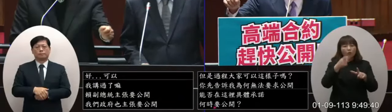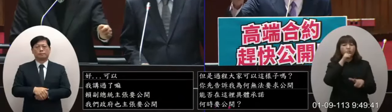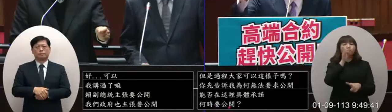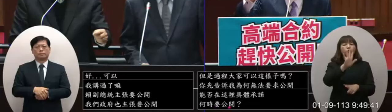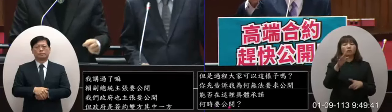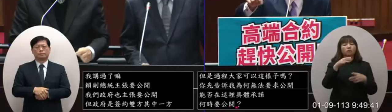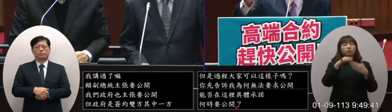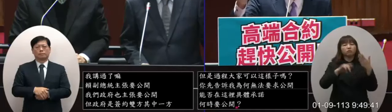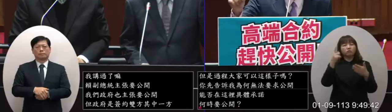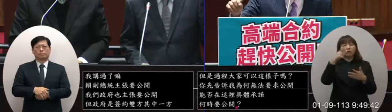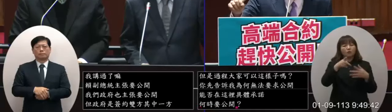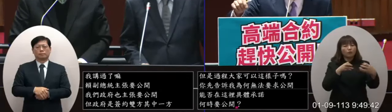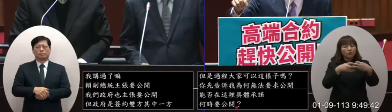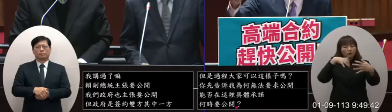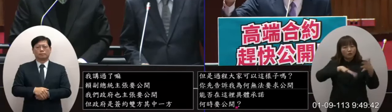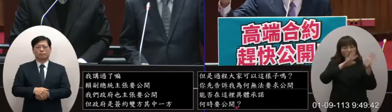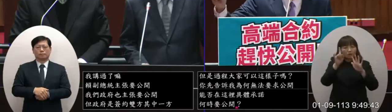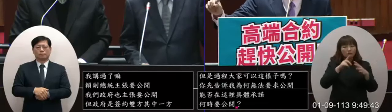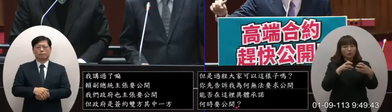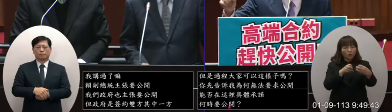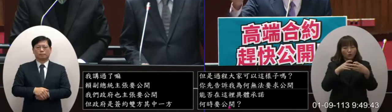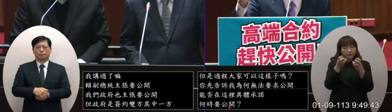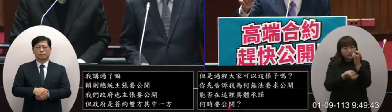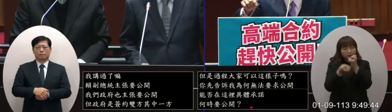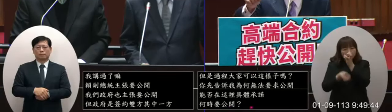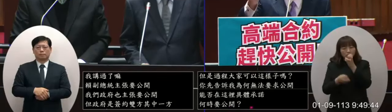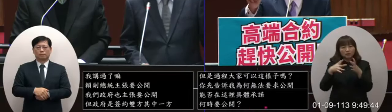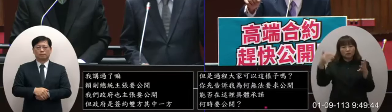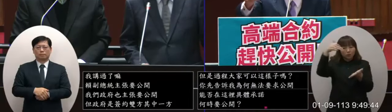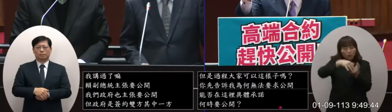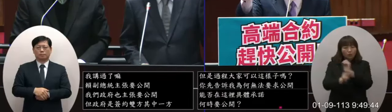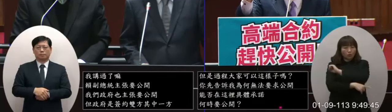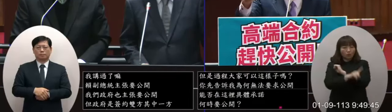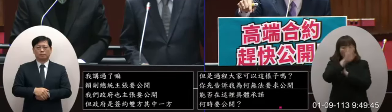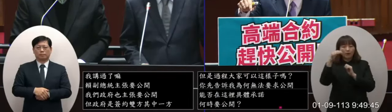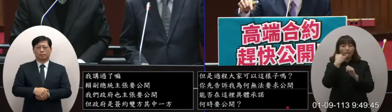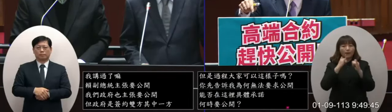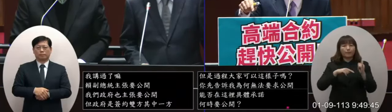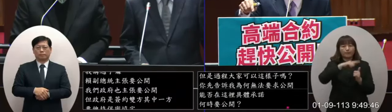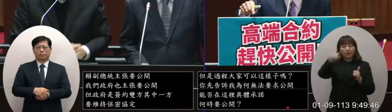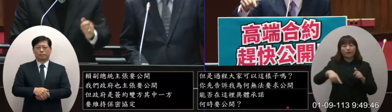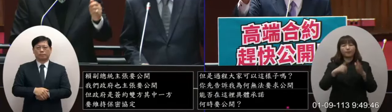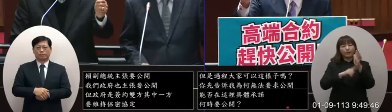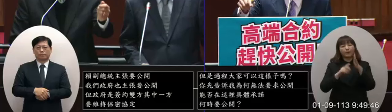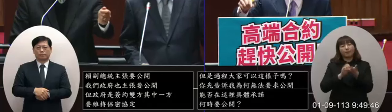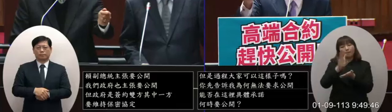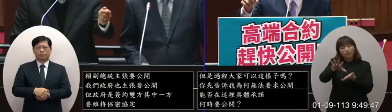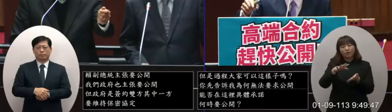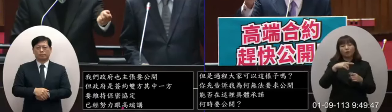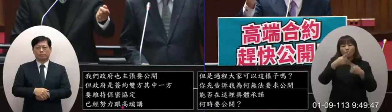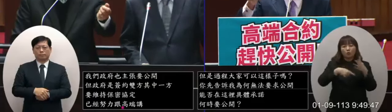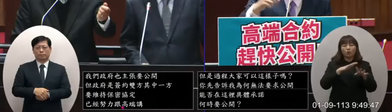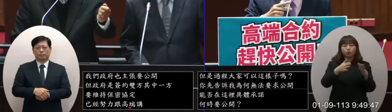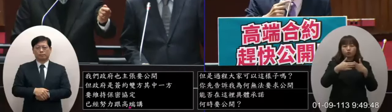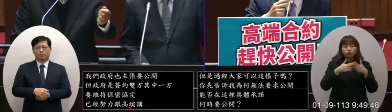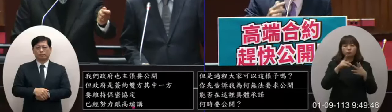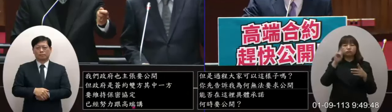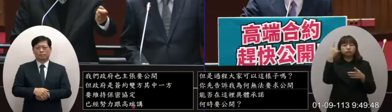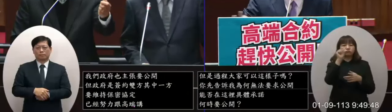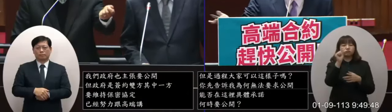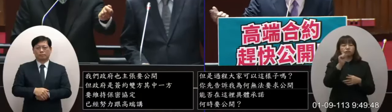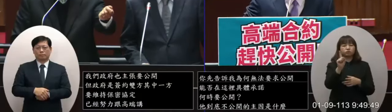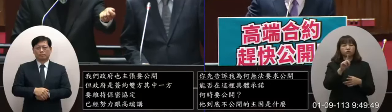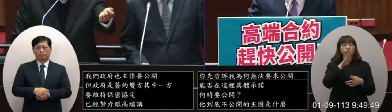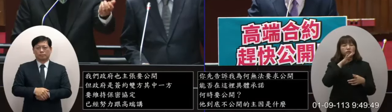主要原因是什麼你們溝通的內容溝通的細節溝通的結果你可不可以跟國人在這邊簡單報告為什麼他不公開他的理由